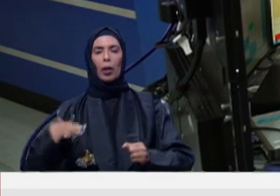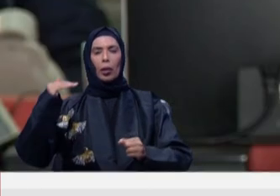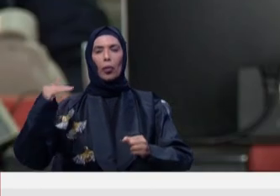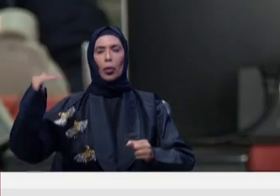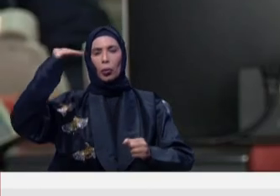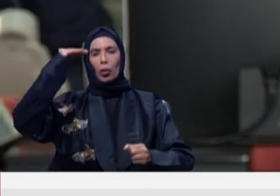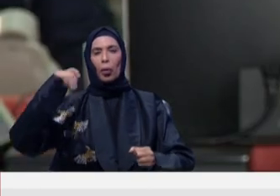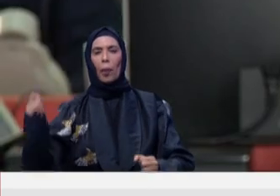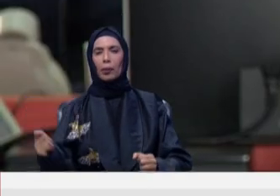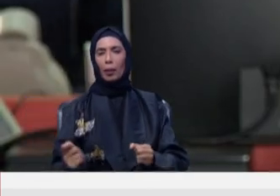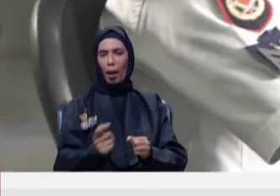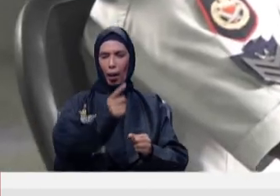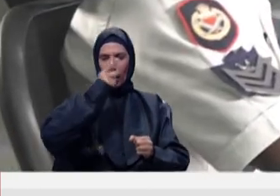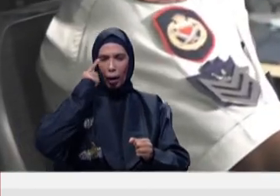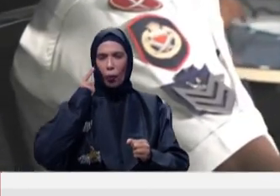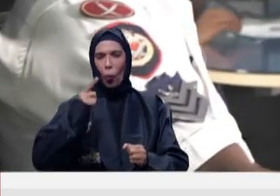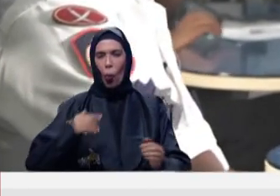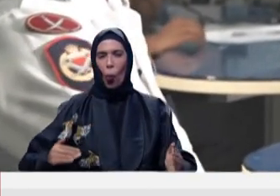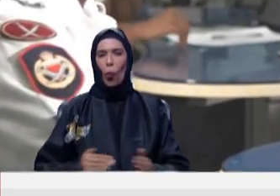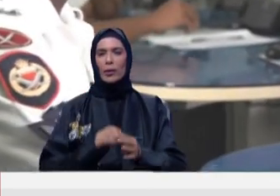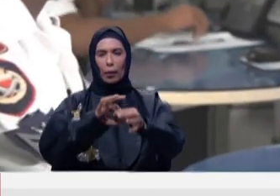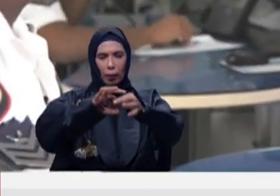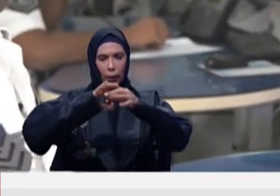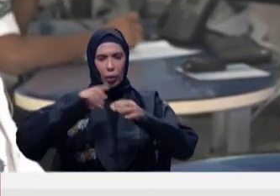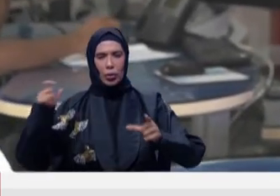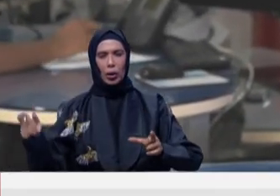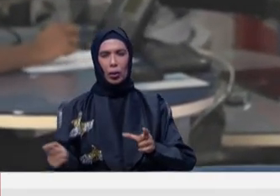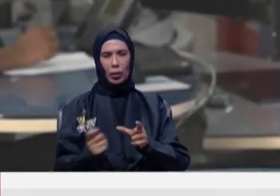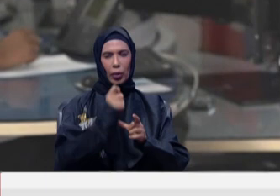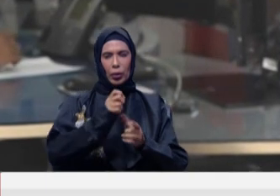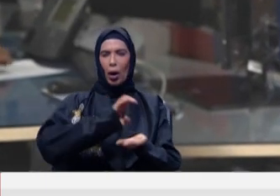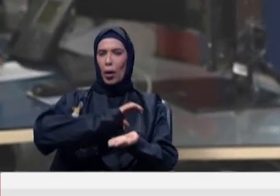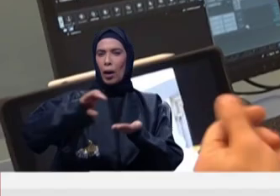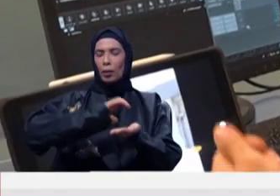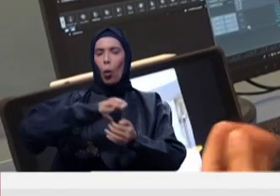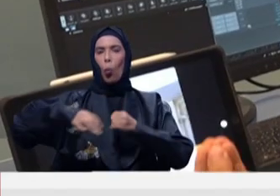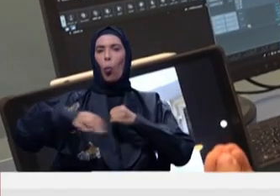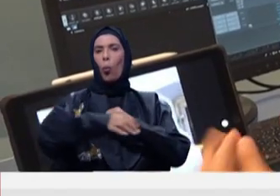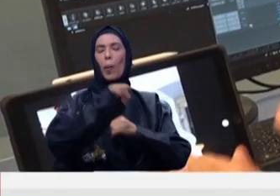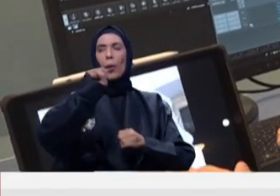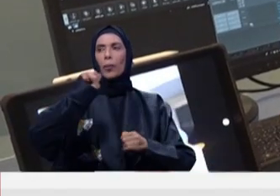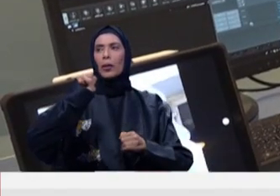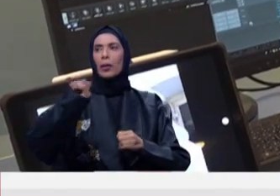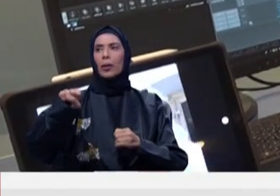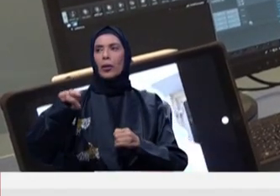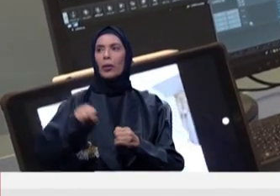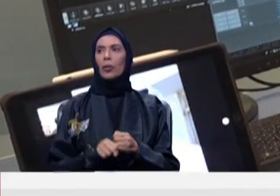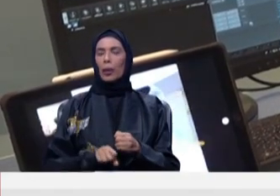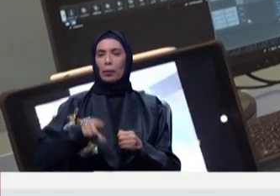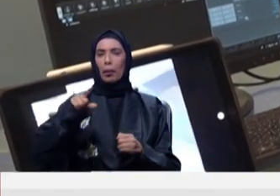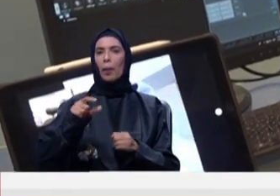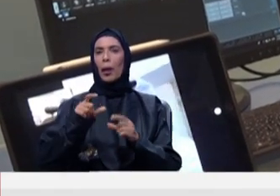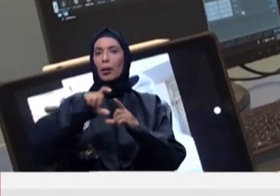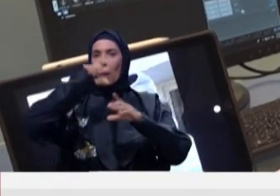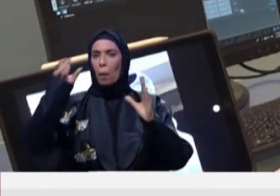خلال سرعة الاستجابة وتحقيق التواصل الفوري مع الأجهزة والجهات المعنية وهو ما يتم ضمن منظومة